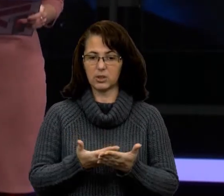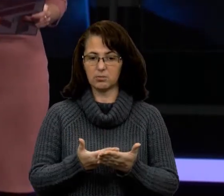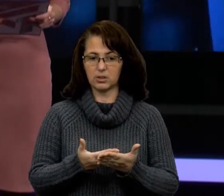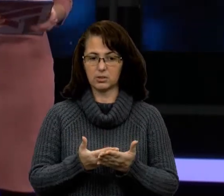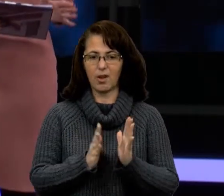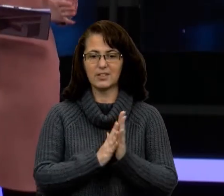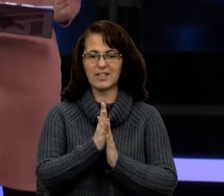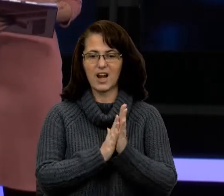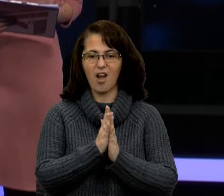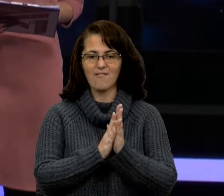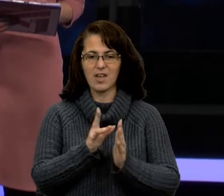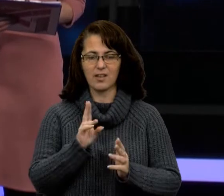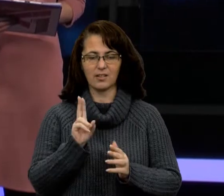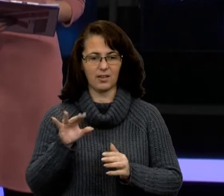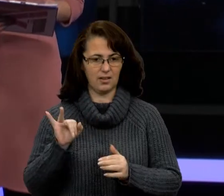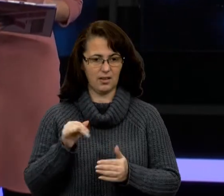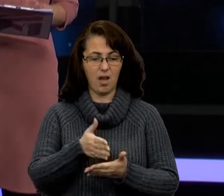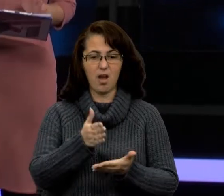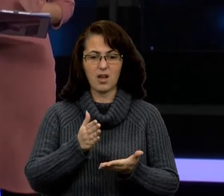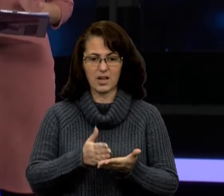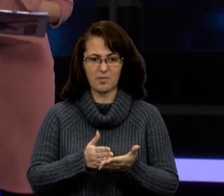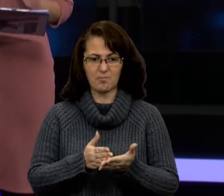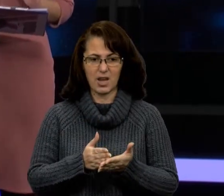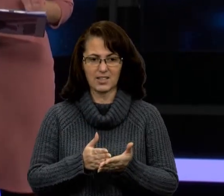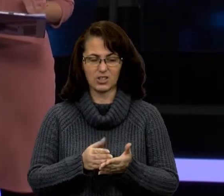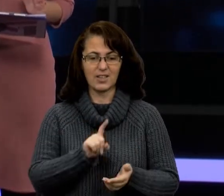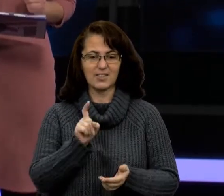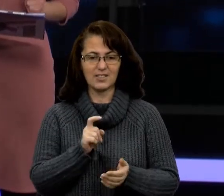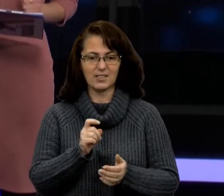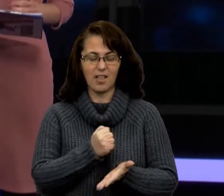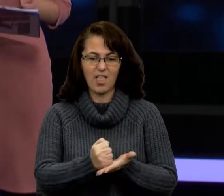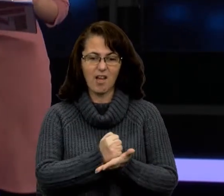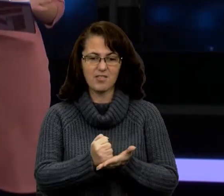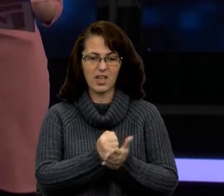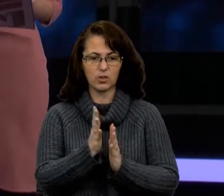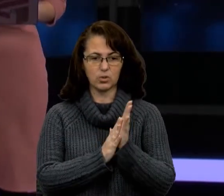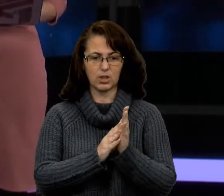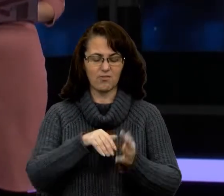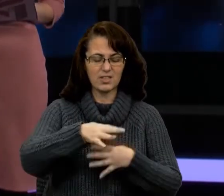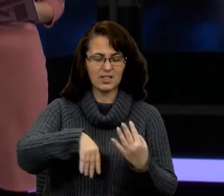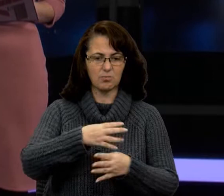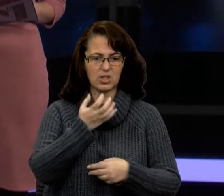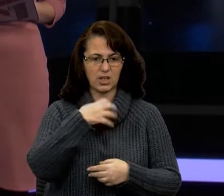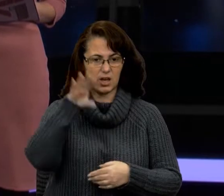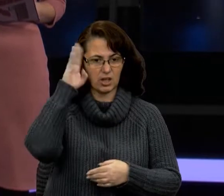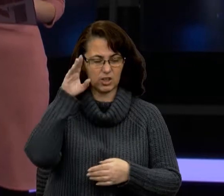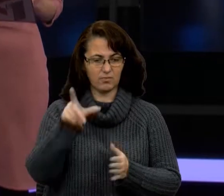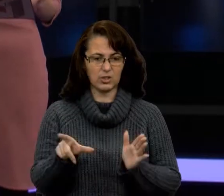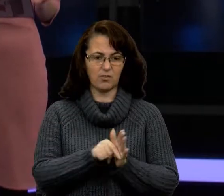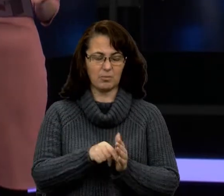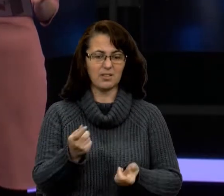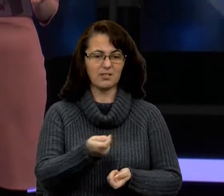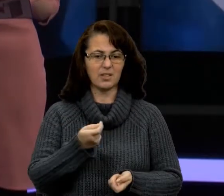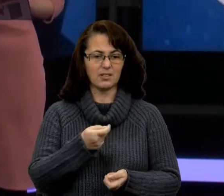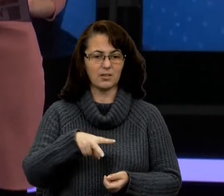трав'яники. Випечений хлібець із натертої трави, замішаний на гарячій воді із насінням льону. А